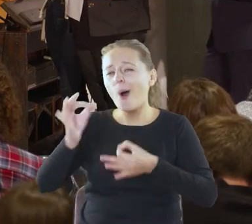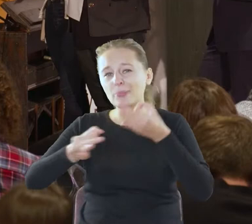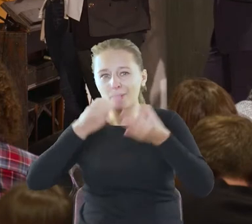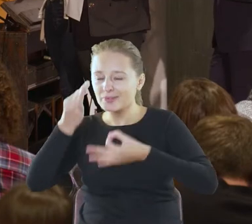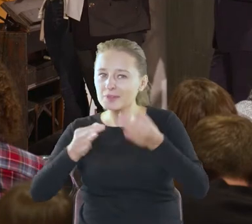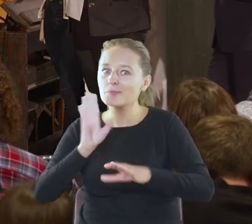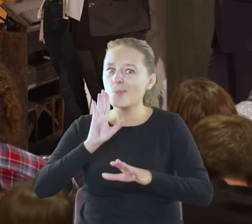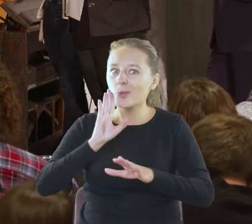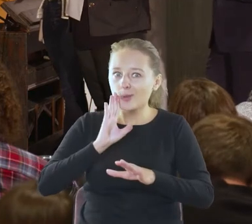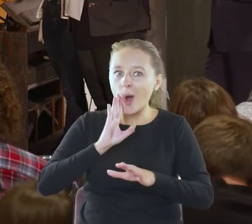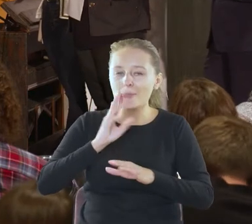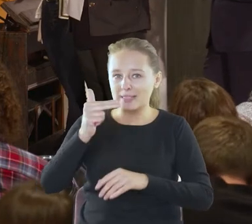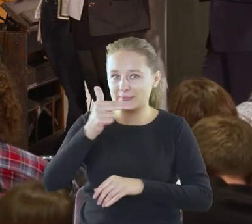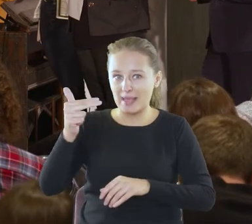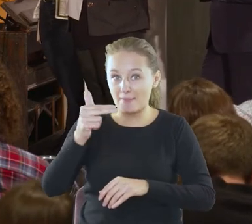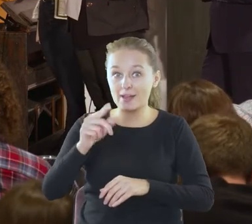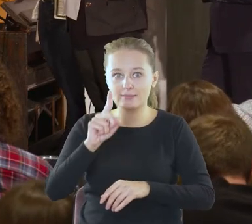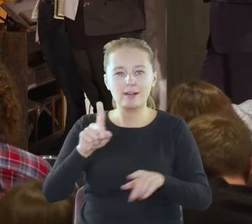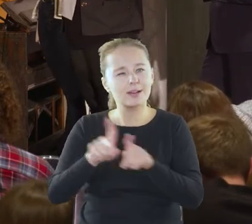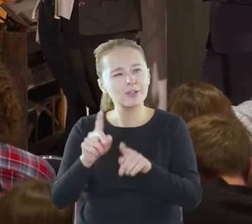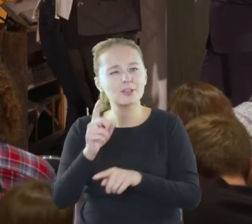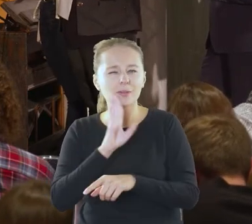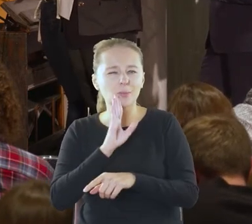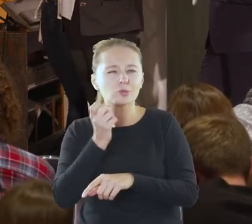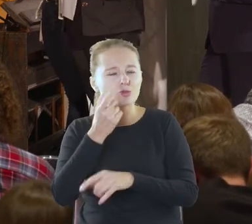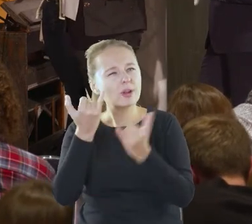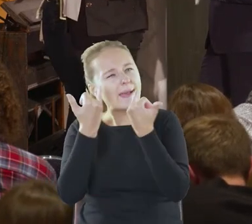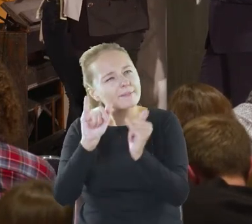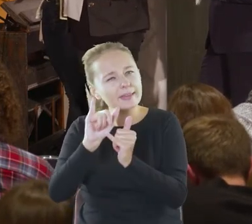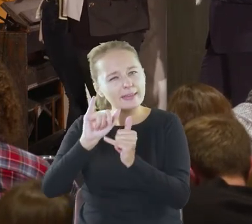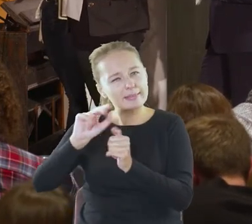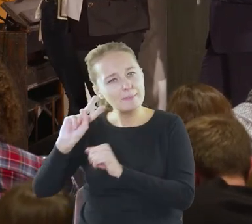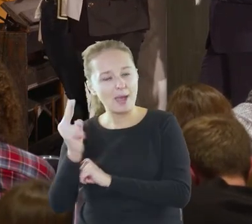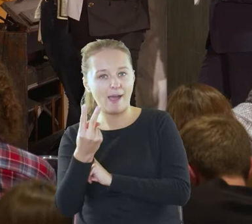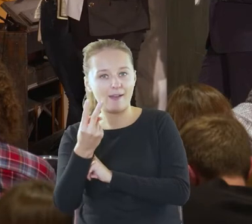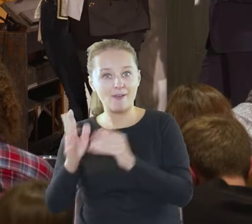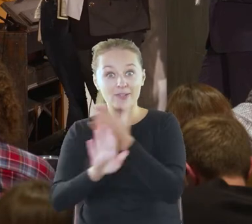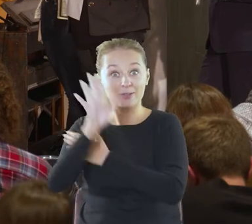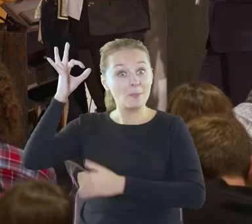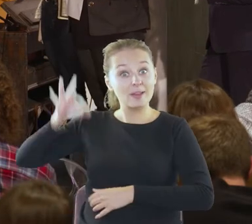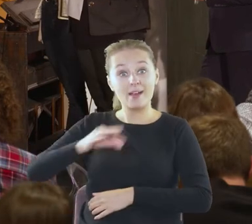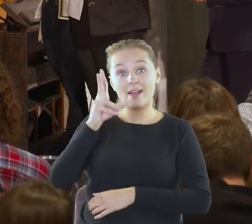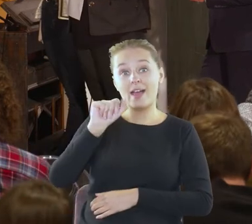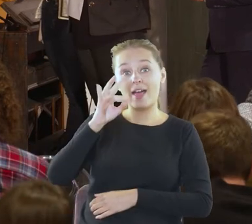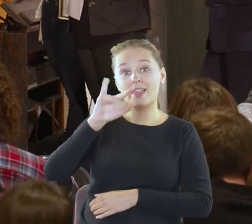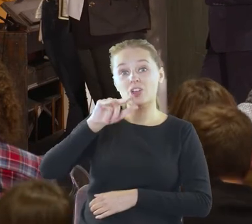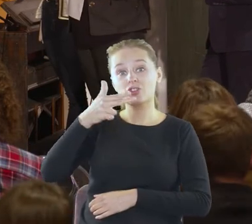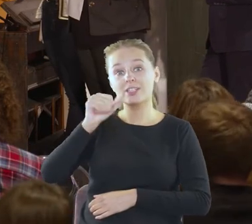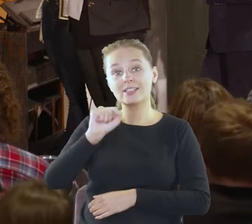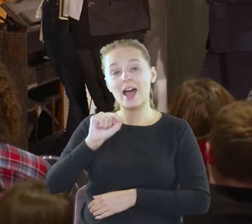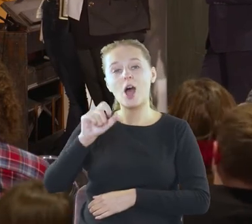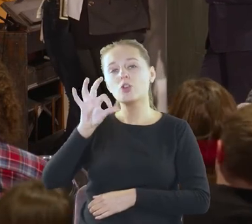w podobnym poruszanym temacie, ale oczywiście pewnie z innej perspektywy wystąpi pani Katarzyna Sołtan